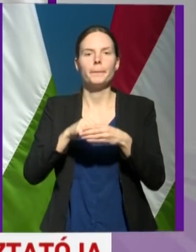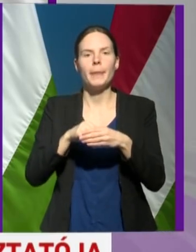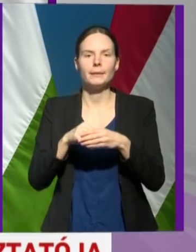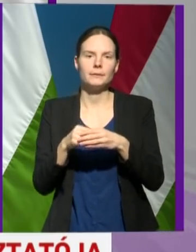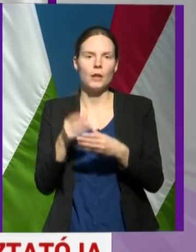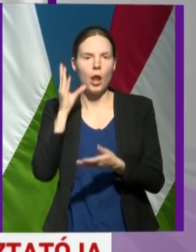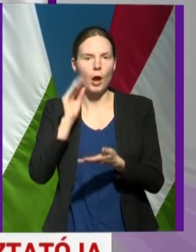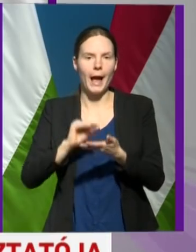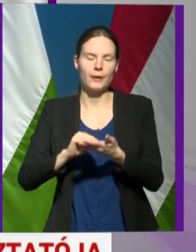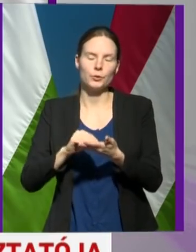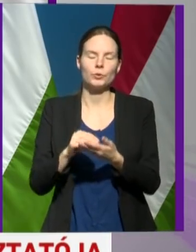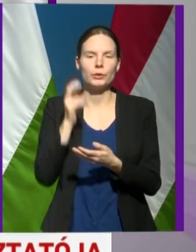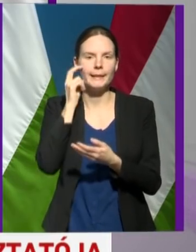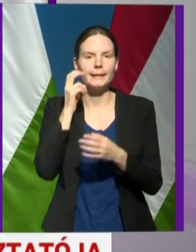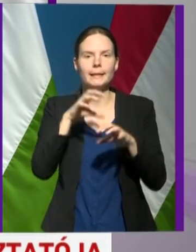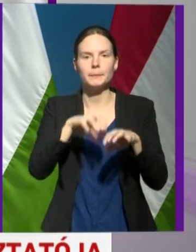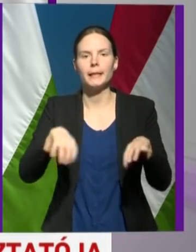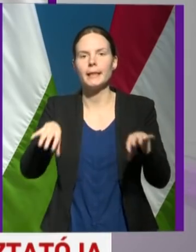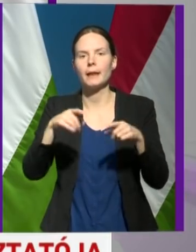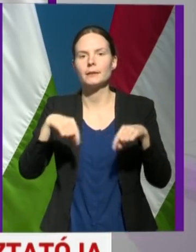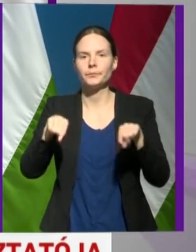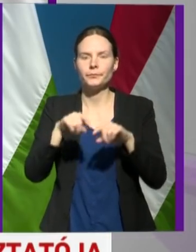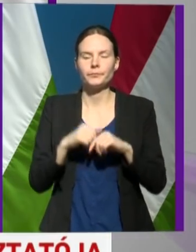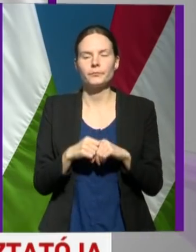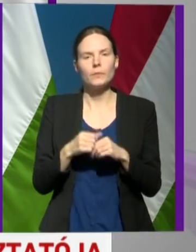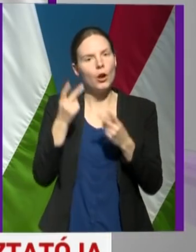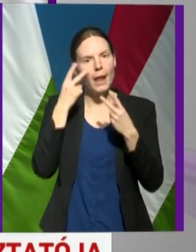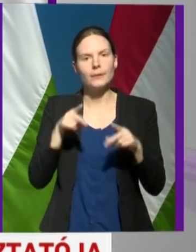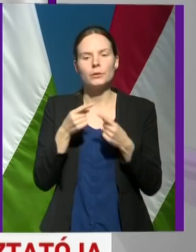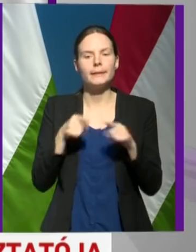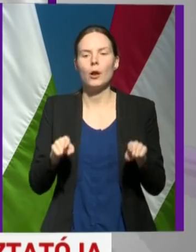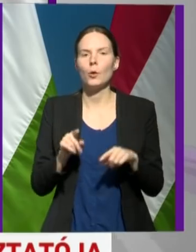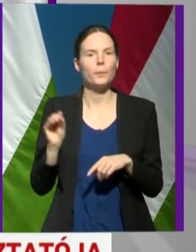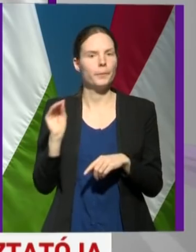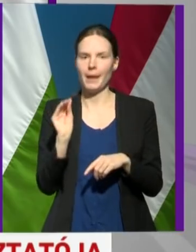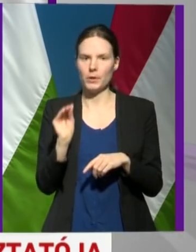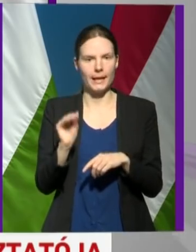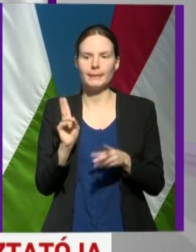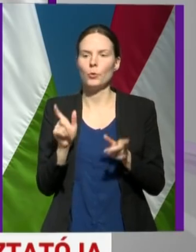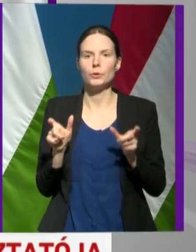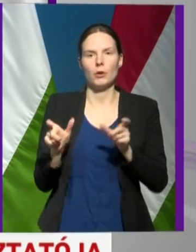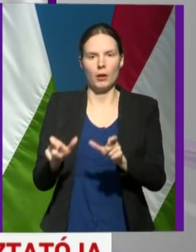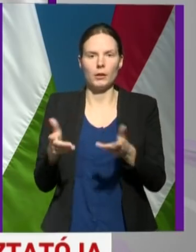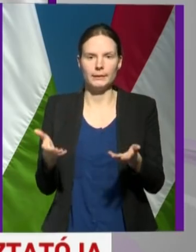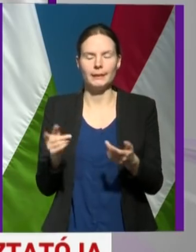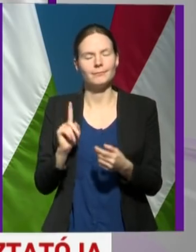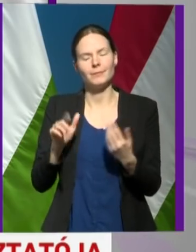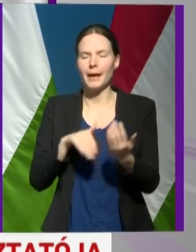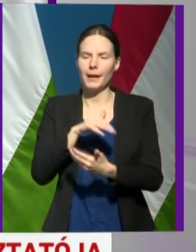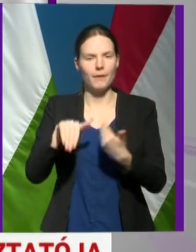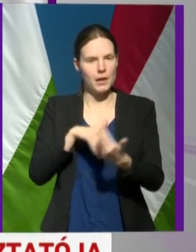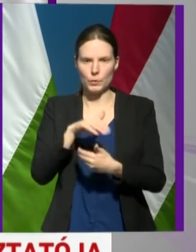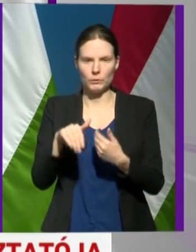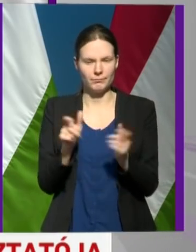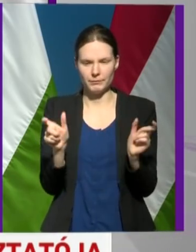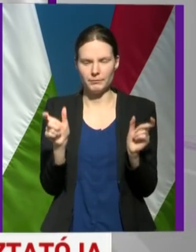köre. A látogatási tilalom az nem karantén. Ne keverjük össze ezt a két fogalmat.